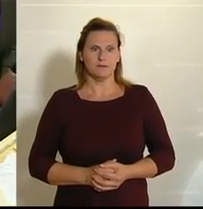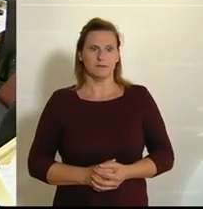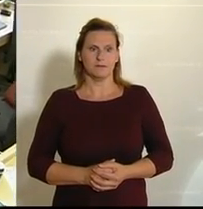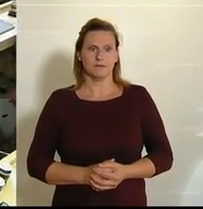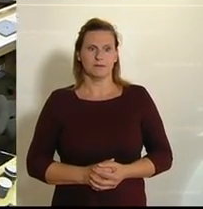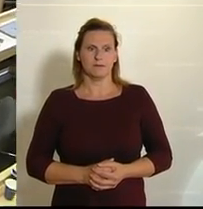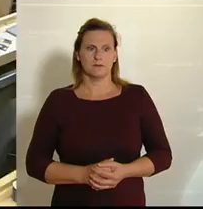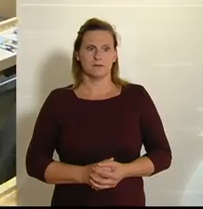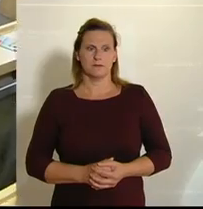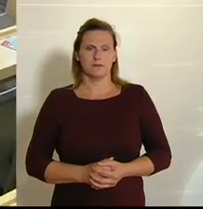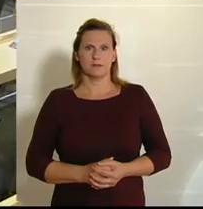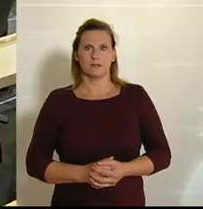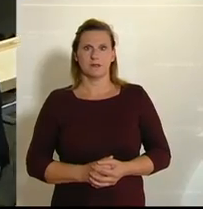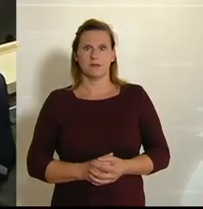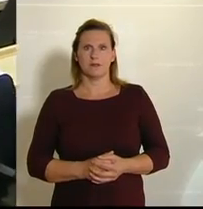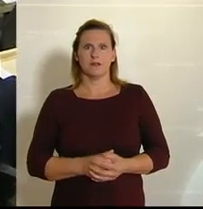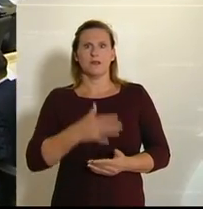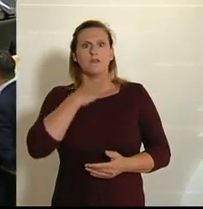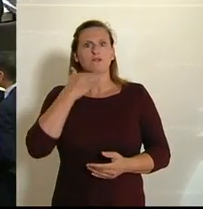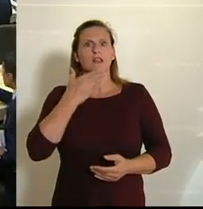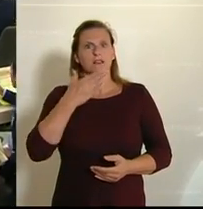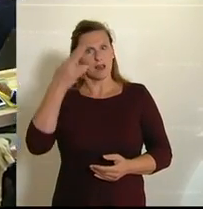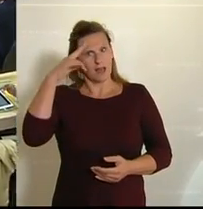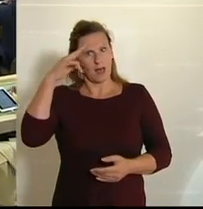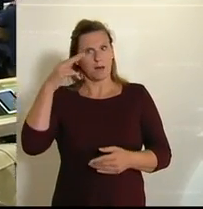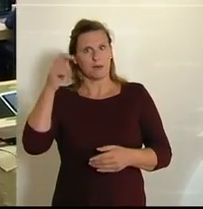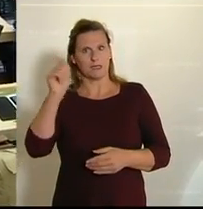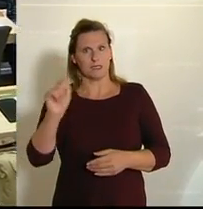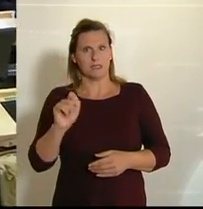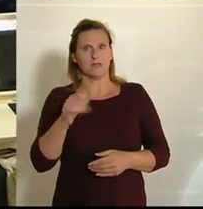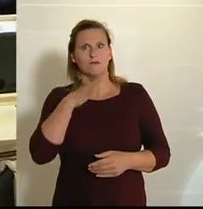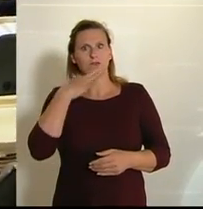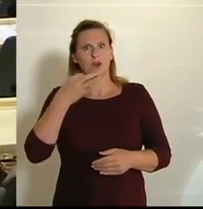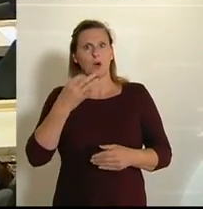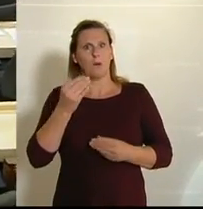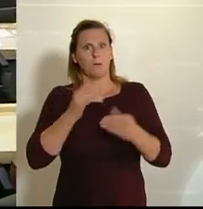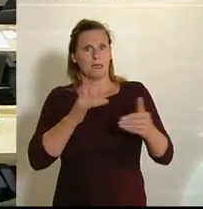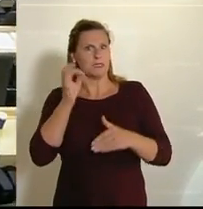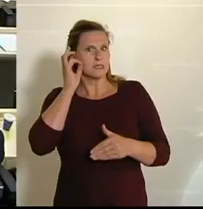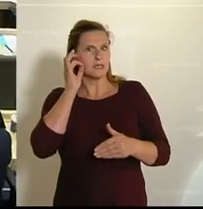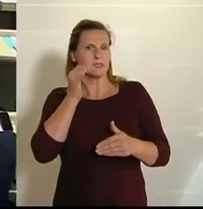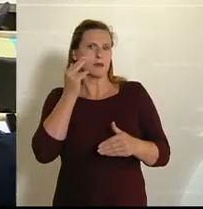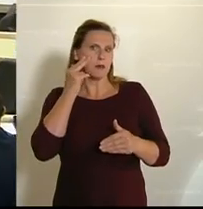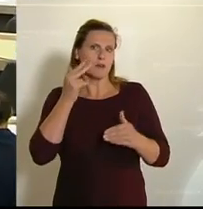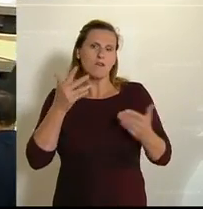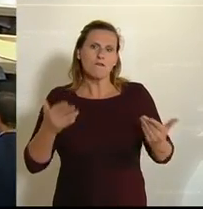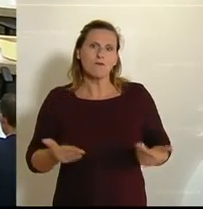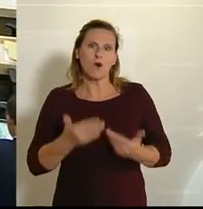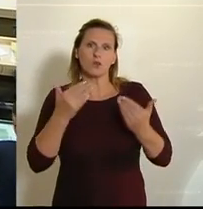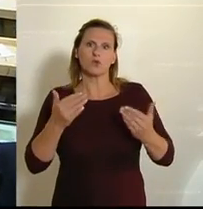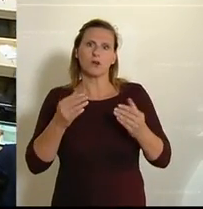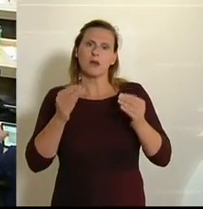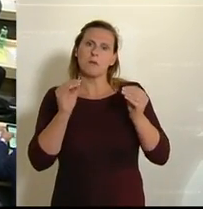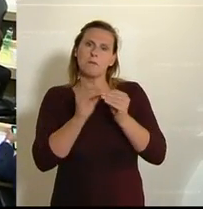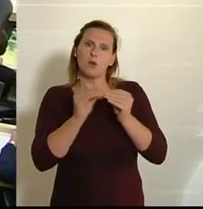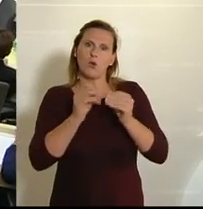Vielen Dank, Herr Präsident. Geschätzte Frau Ministerin, dass die Förderung von biologischer Landwirtschaft für diese Regierung leider nur